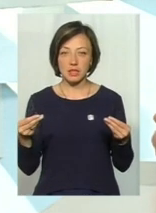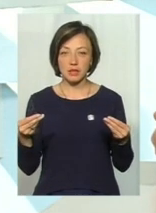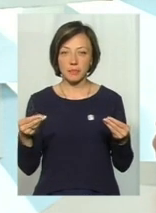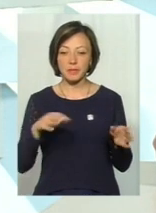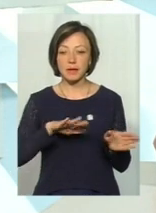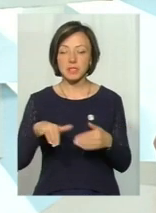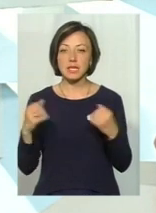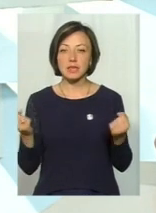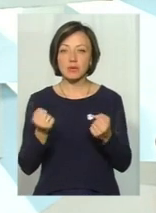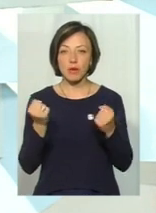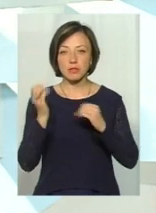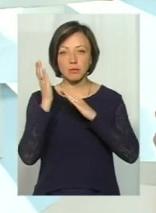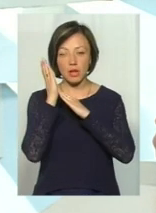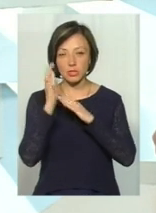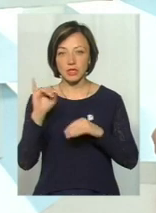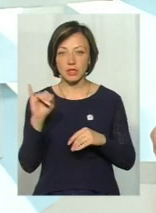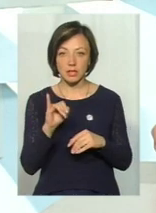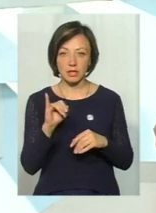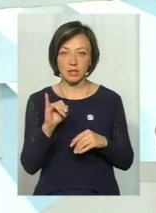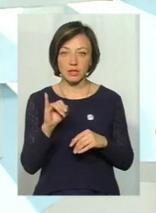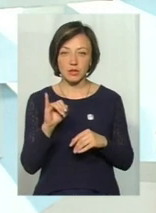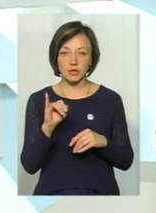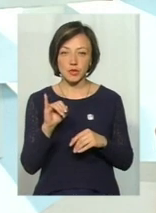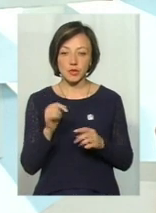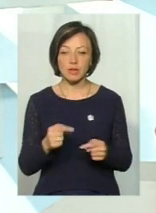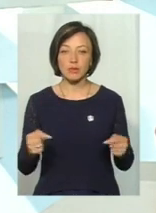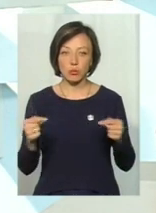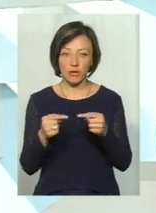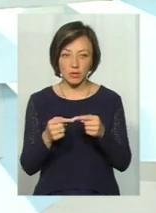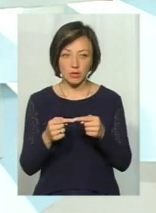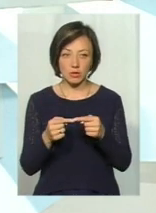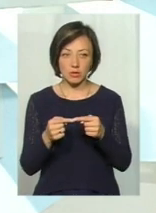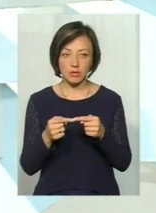зимової сплячки. І, відповідно,